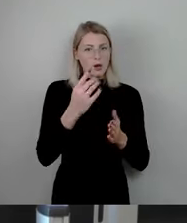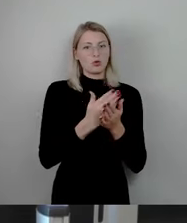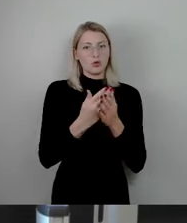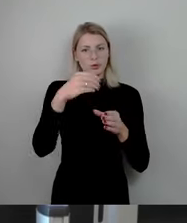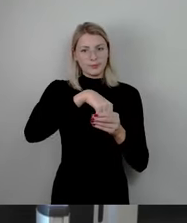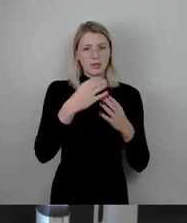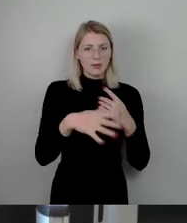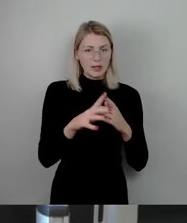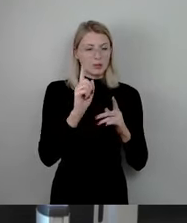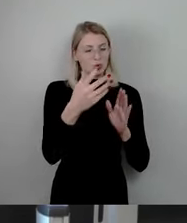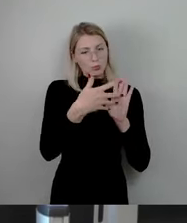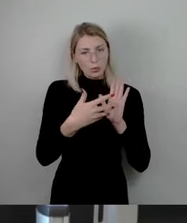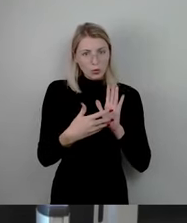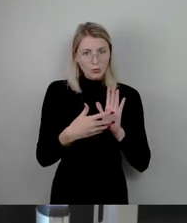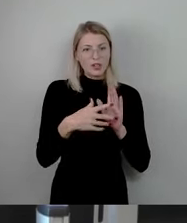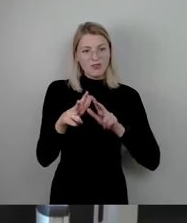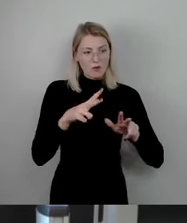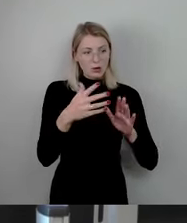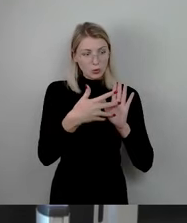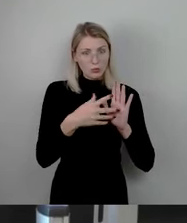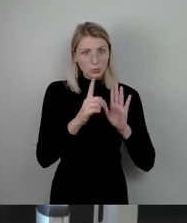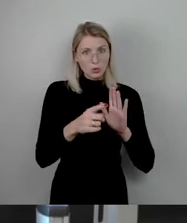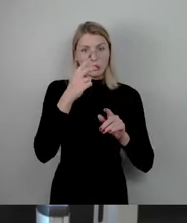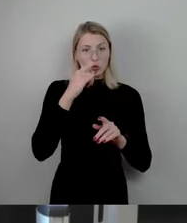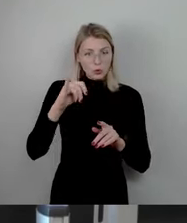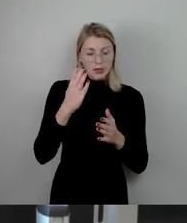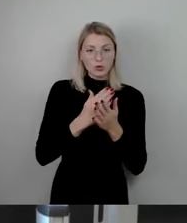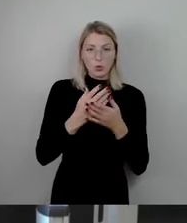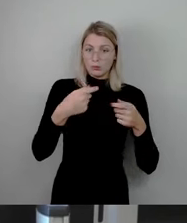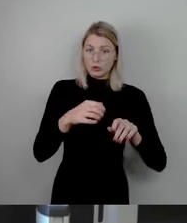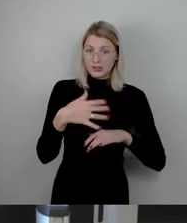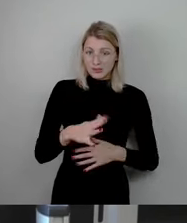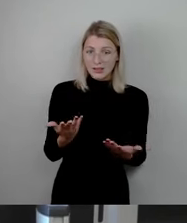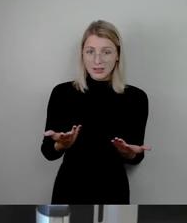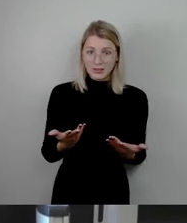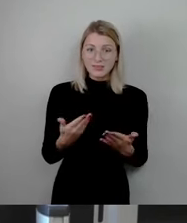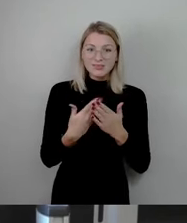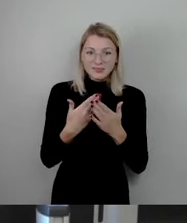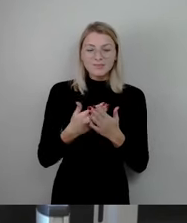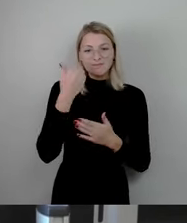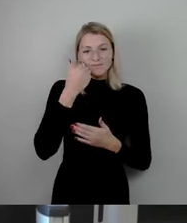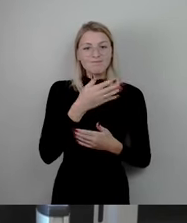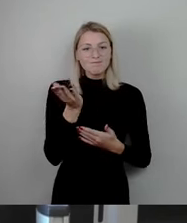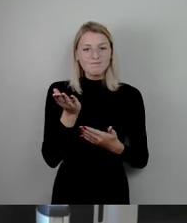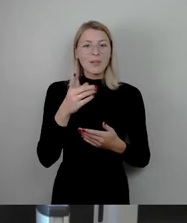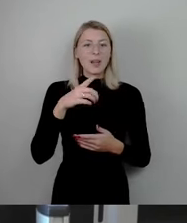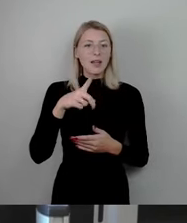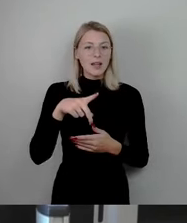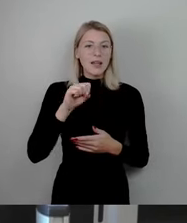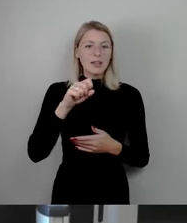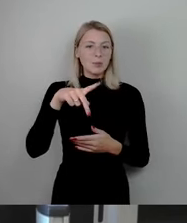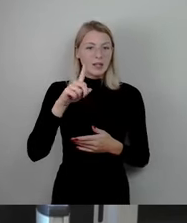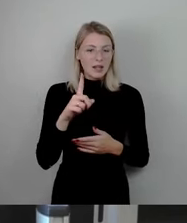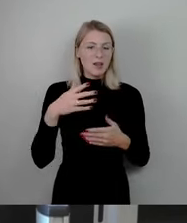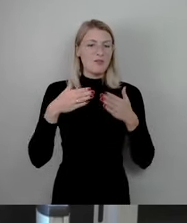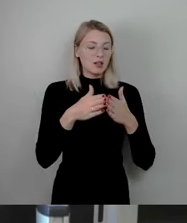geprüft werden soll. Seitens der Verwaltung wurde im Juni hier am Stadtrat beschlossen. Dementsprechend freuen wir uns durchaus, auch als SPD-Fraktion, dass das bei dem Thema